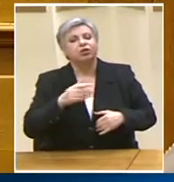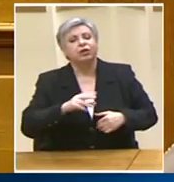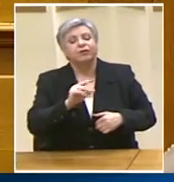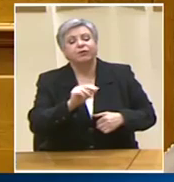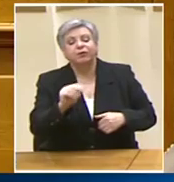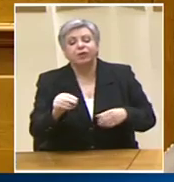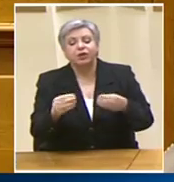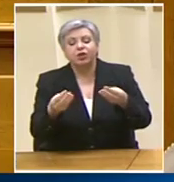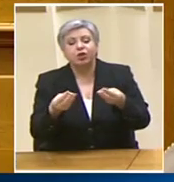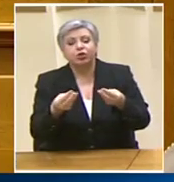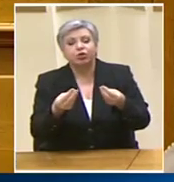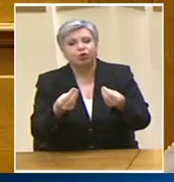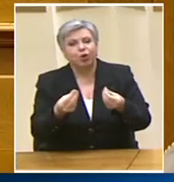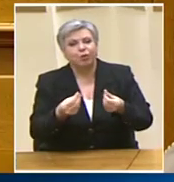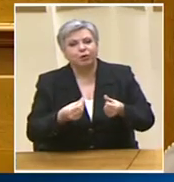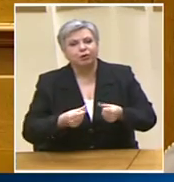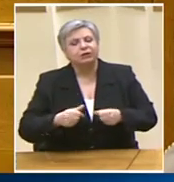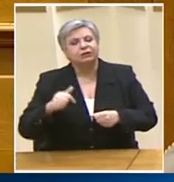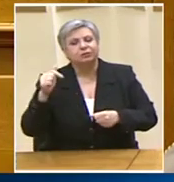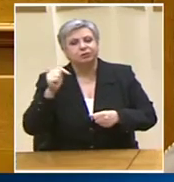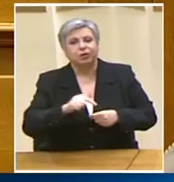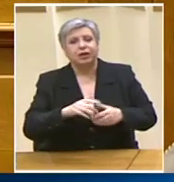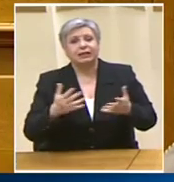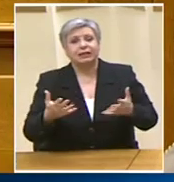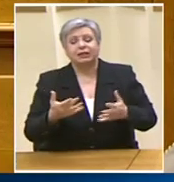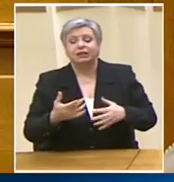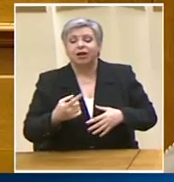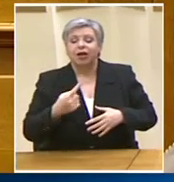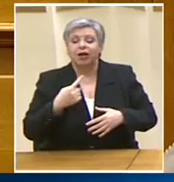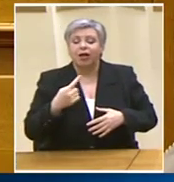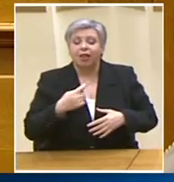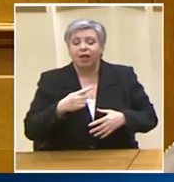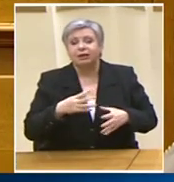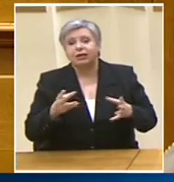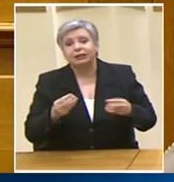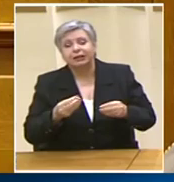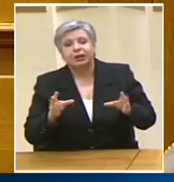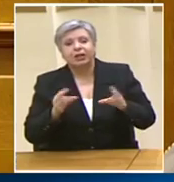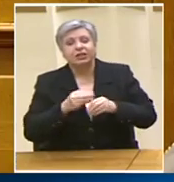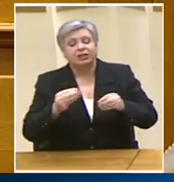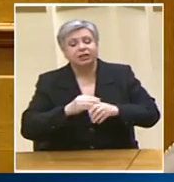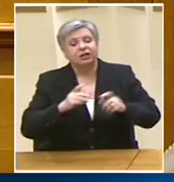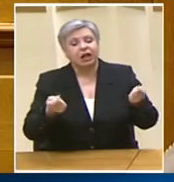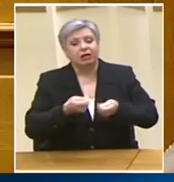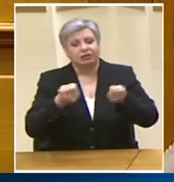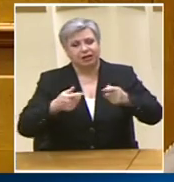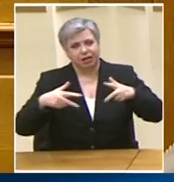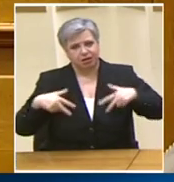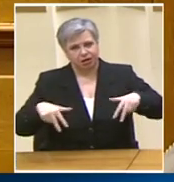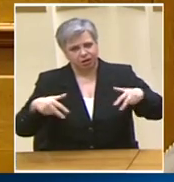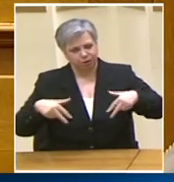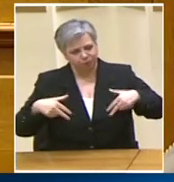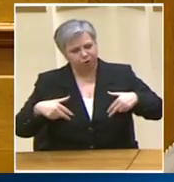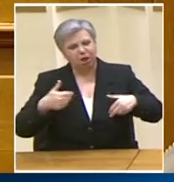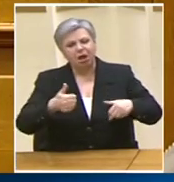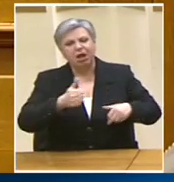την υμνητική σήμερα της υμνολογίας για το κυβερνητικό έργο και η δημόσια και η ιδιωτική σφαίρα των